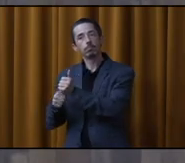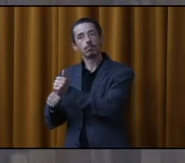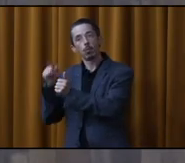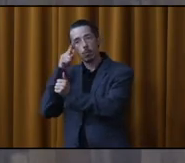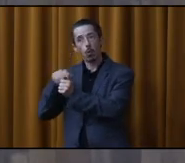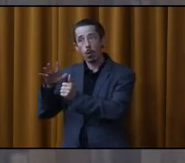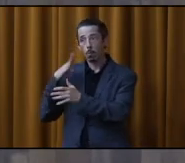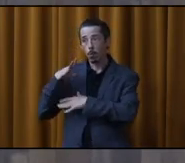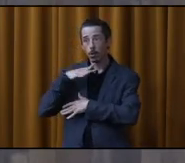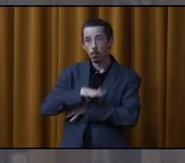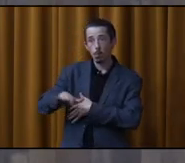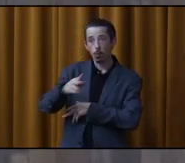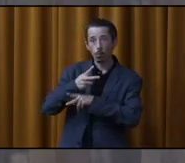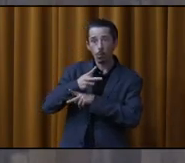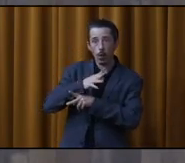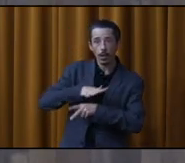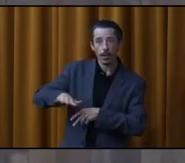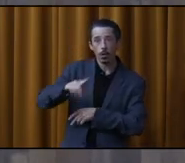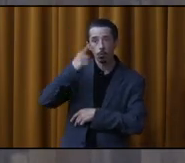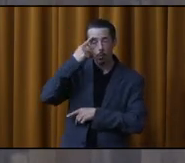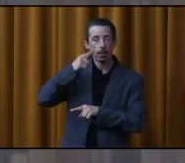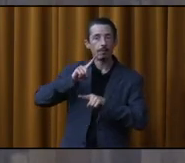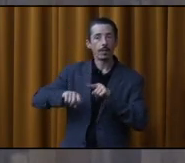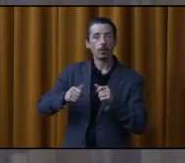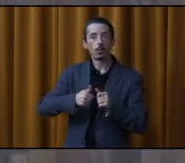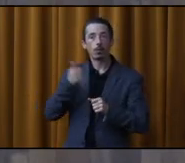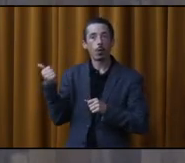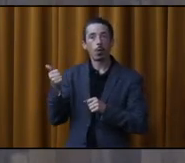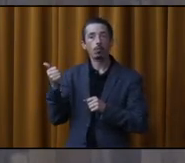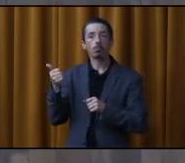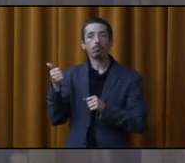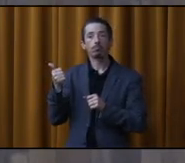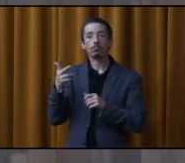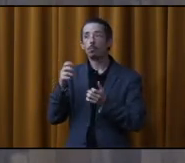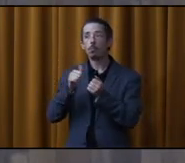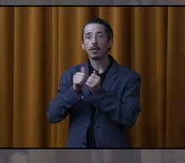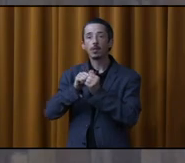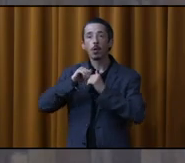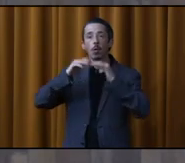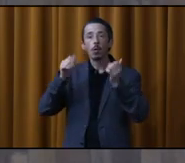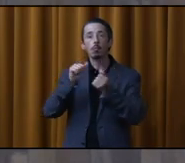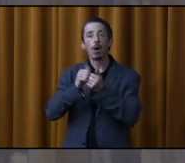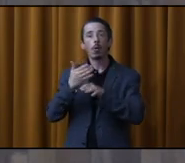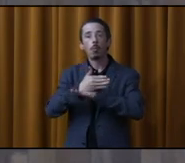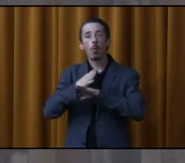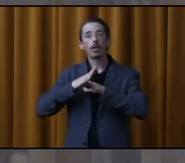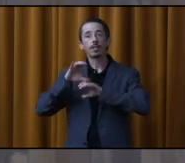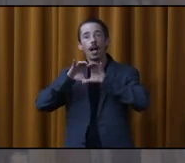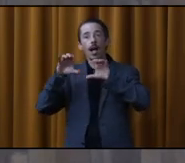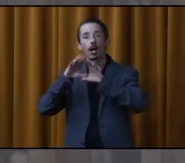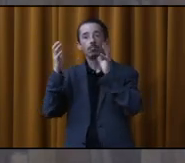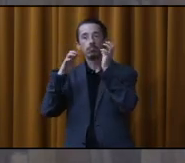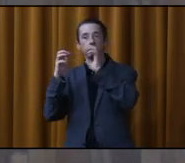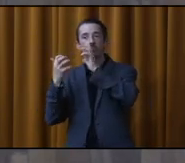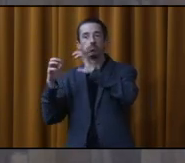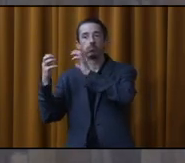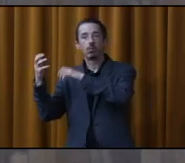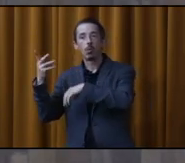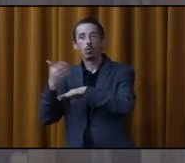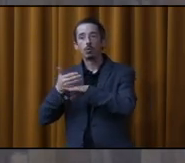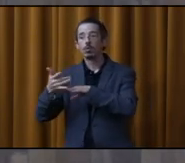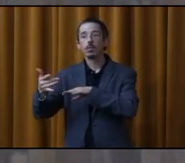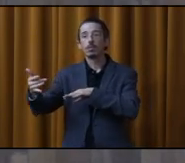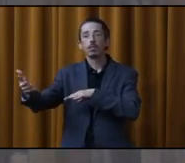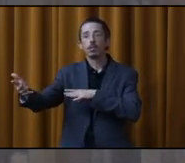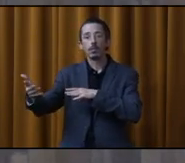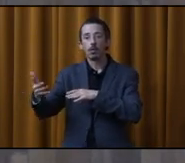préserver notre patrimoine, pour éviter qu'il y ait d'autres belles maisons de pierre, d'autres belles maisons de bois qui vont tomber malheureusement au